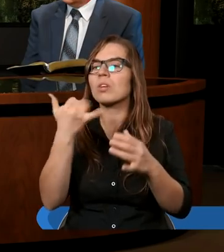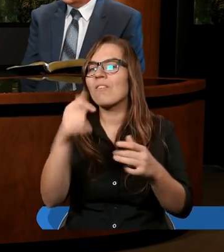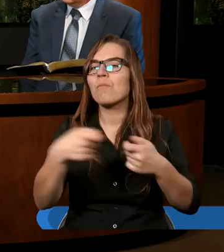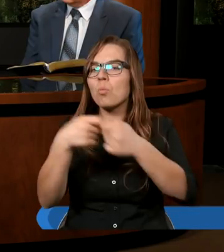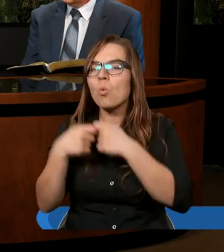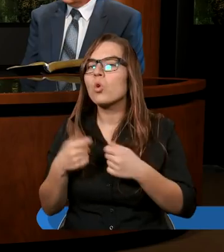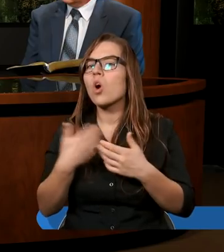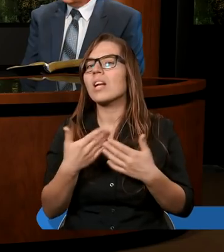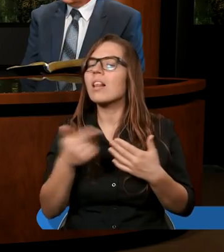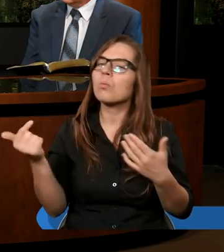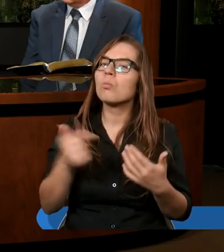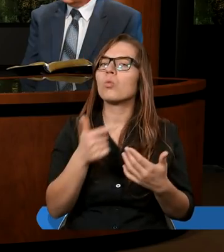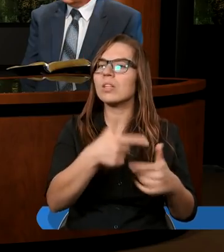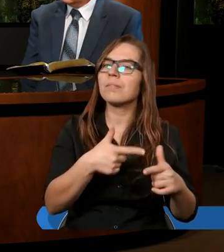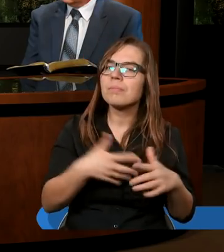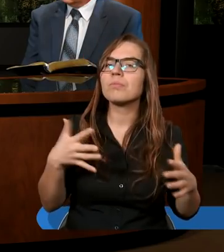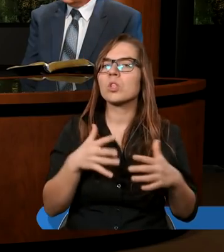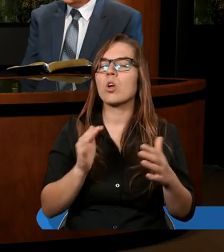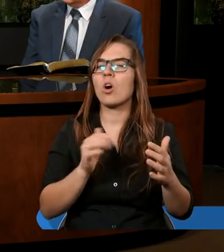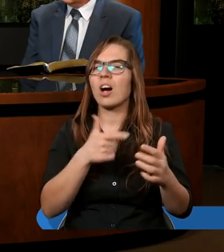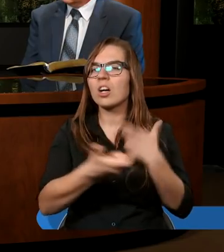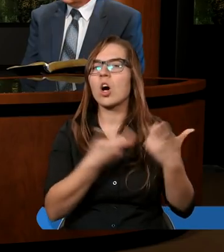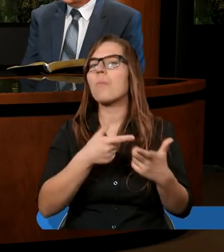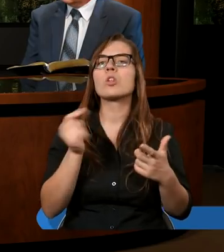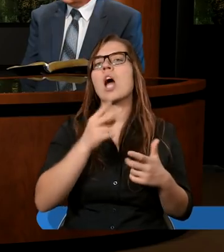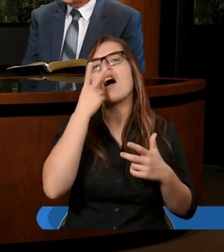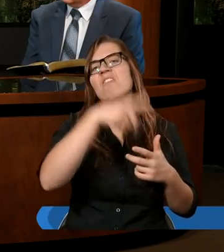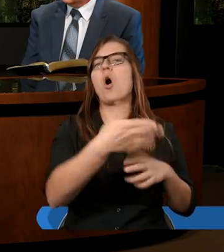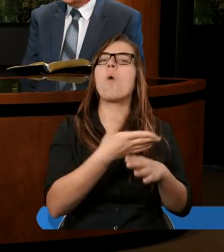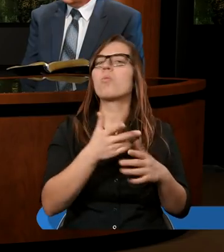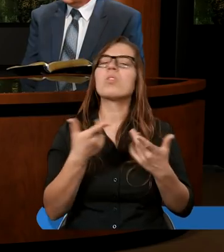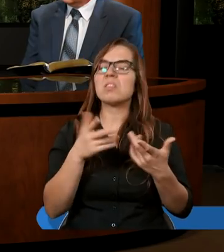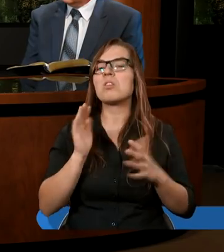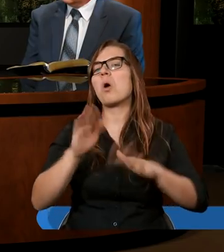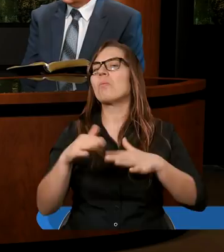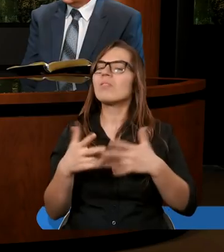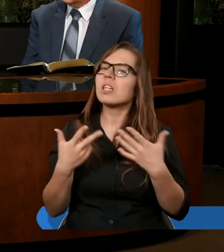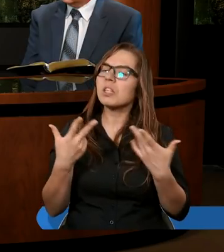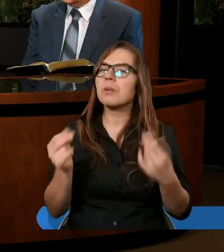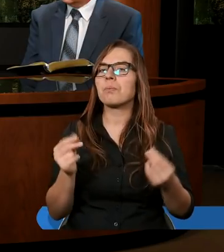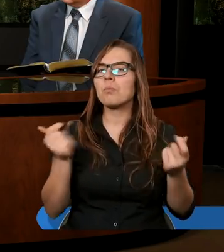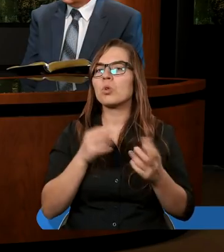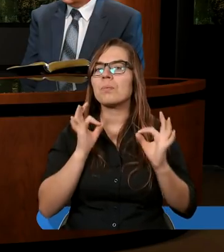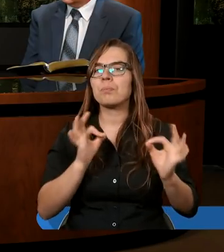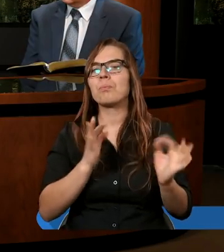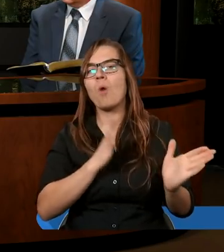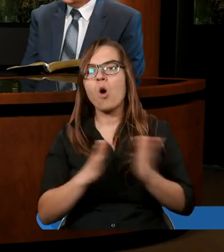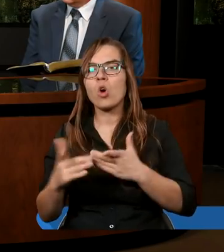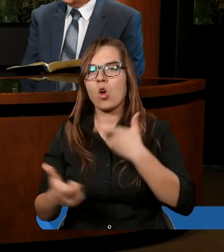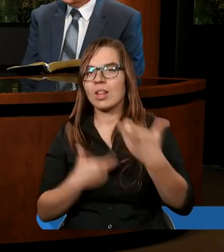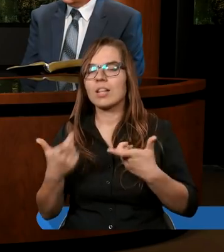wspólnocie. Ludzie mogliby dostrzegać hipokryzję, obudę, jaka by tam panowała i być może na tym